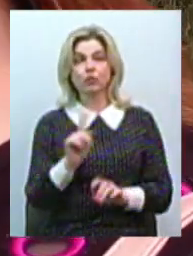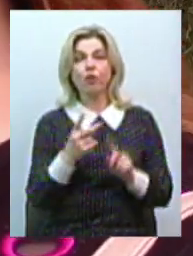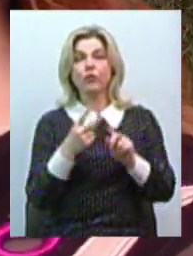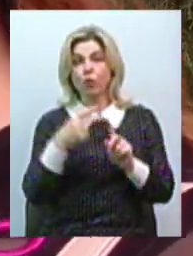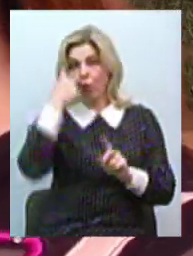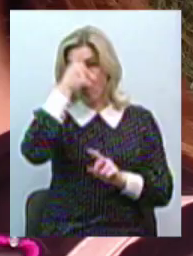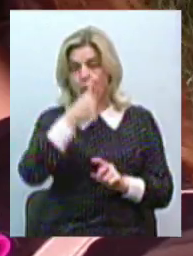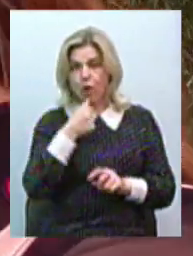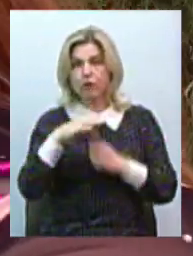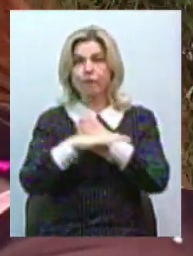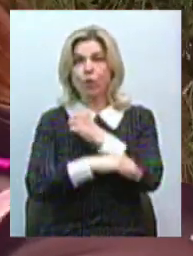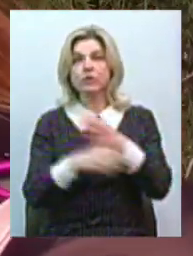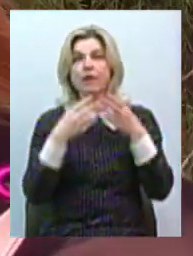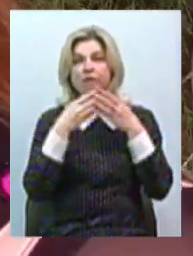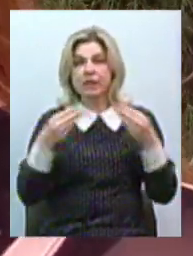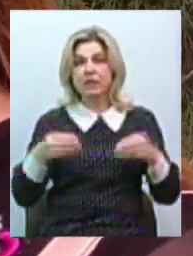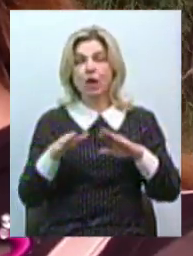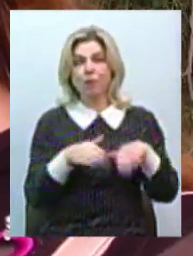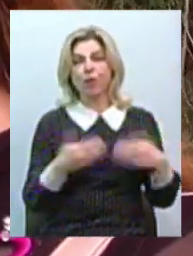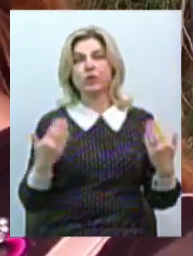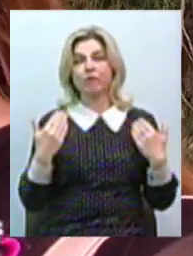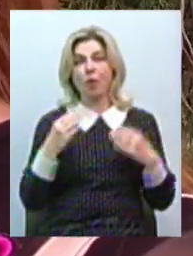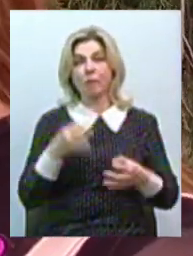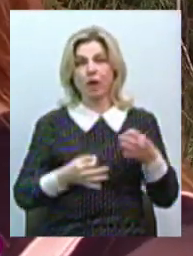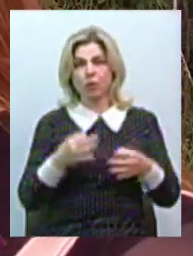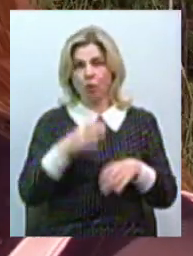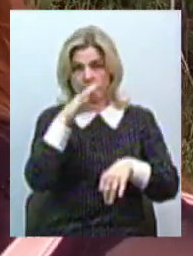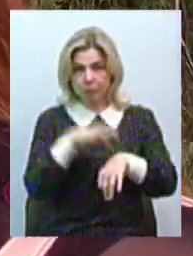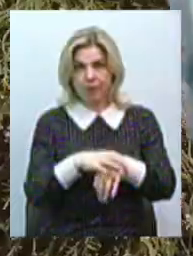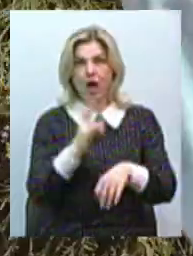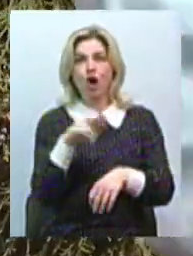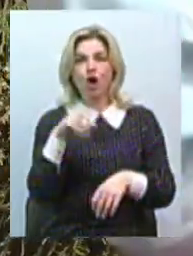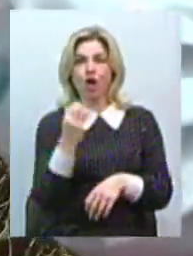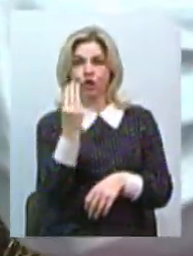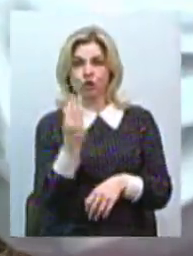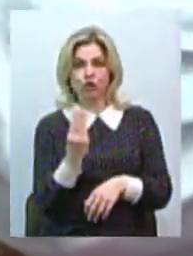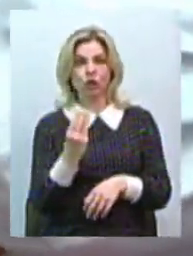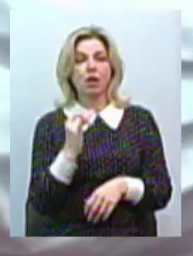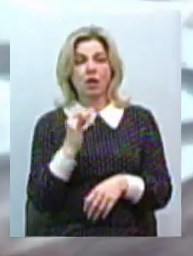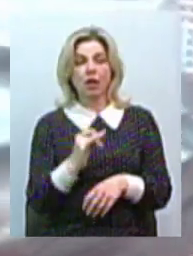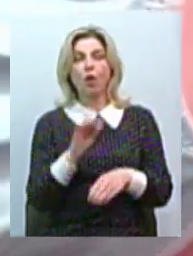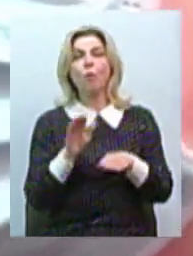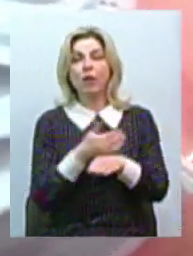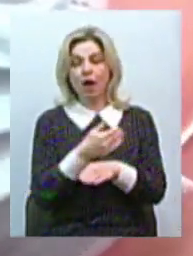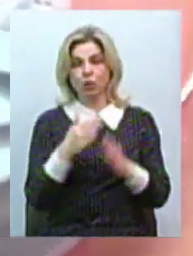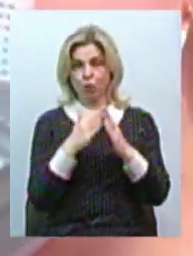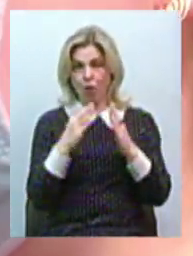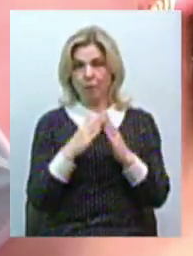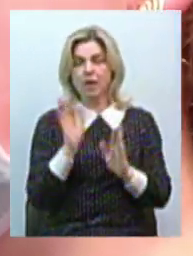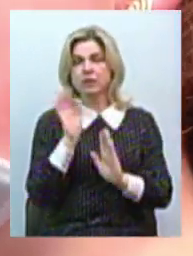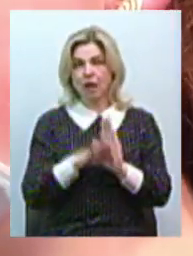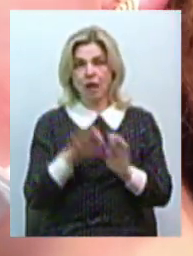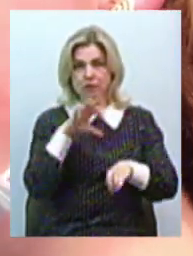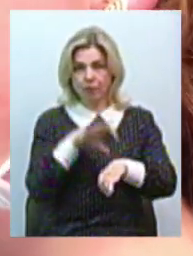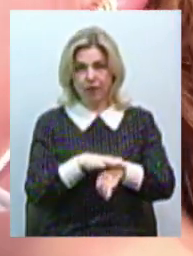рік поспіль наприкінці весни після відпочинку на природі помічає на собі кліщів. Позбавляється в домашніх умовах, адже майже одразу